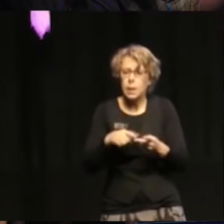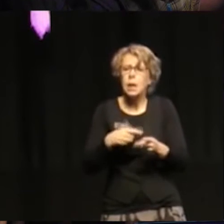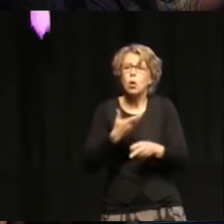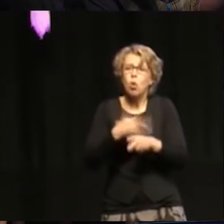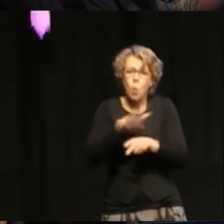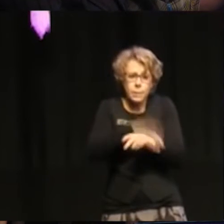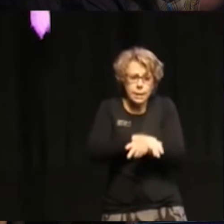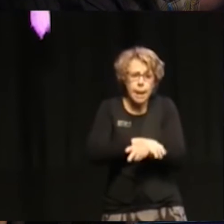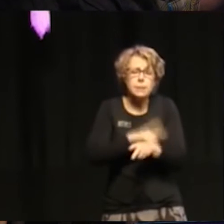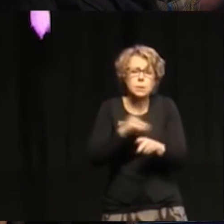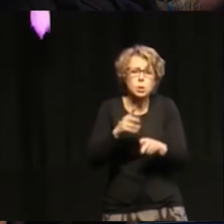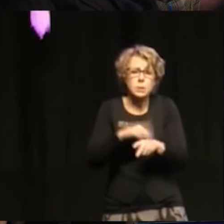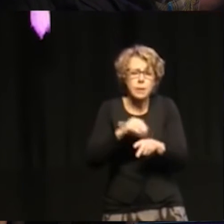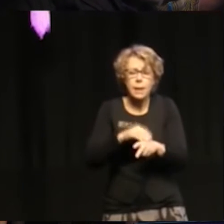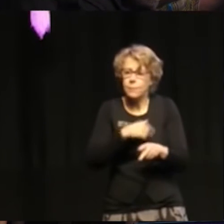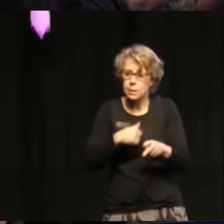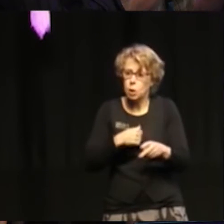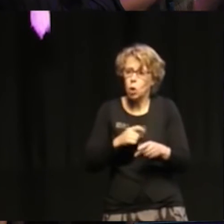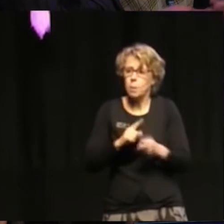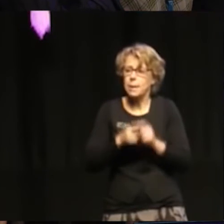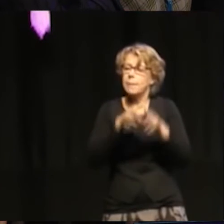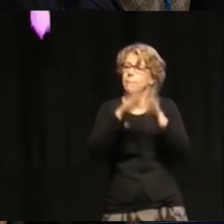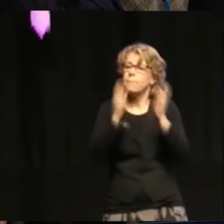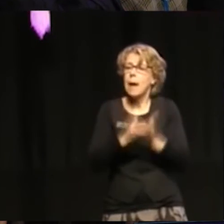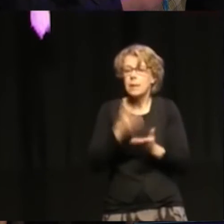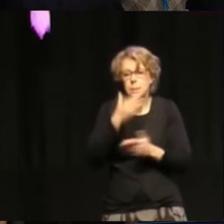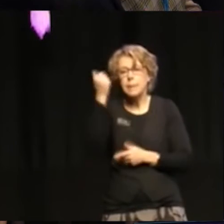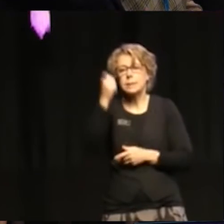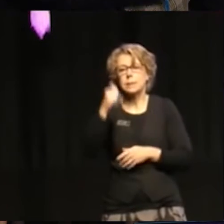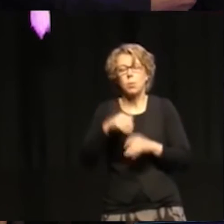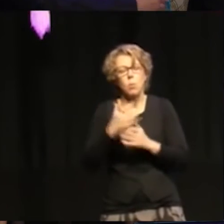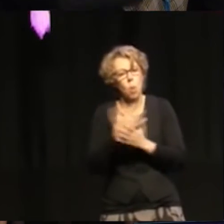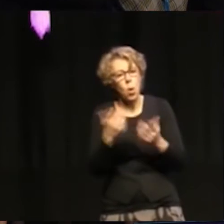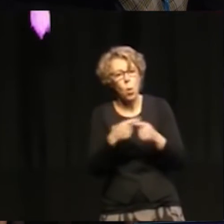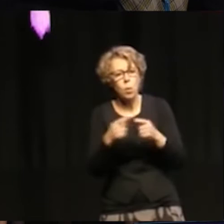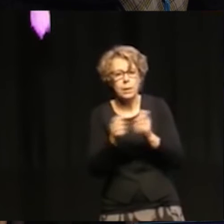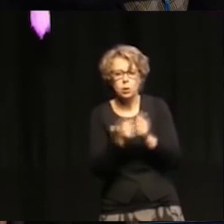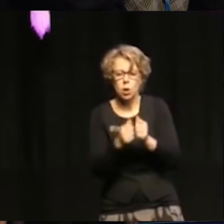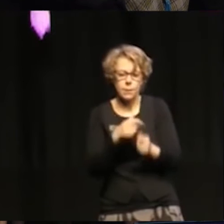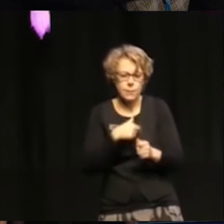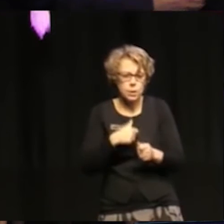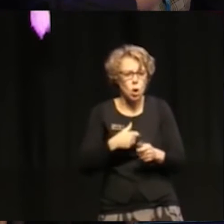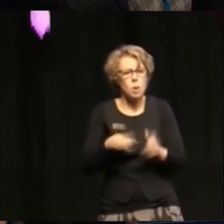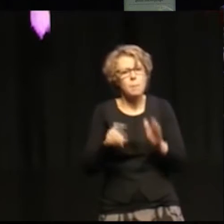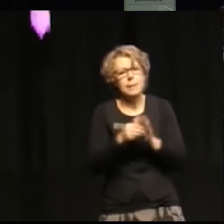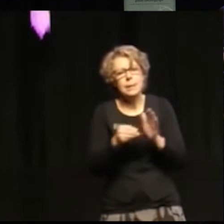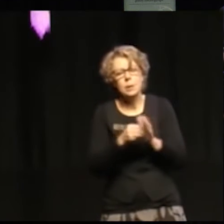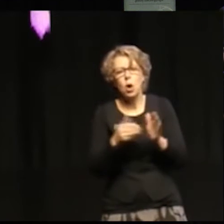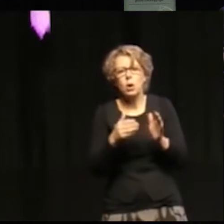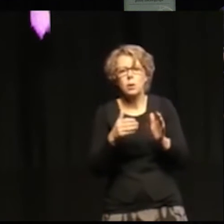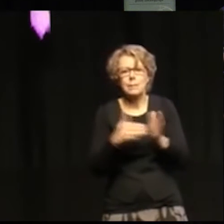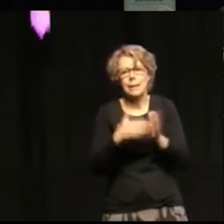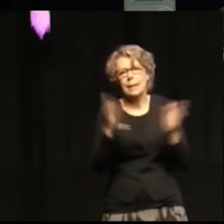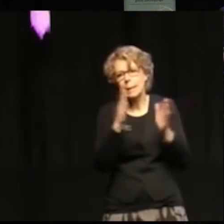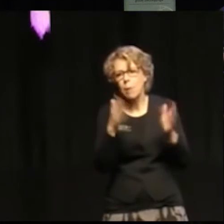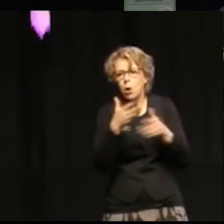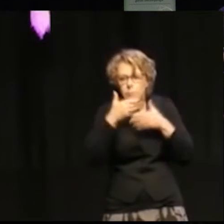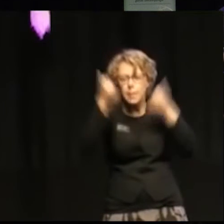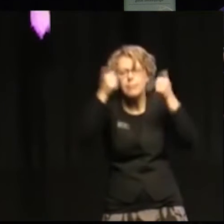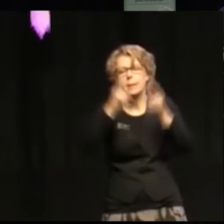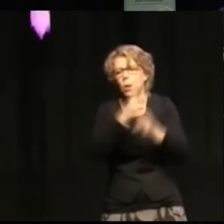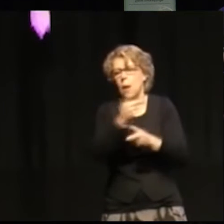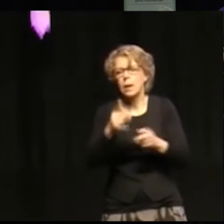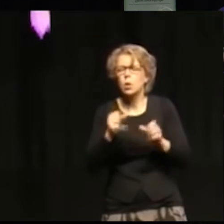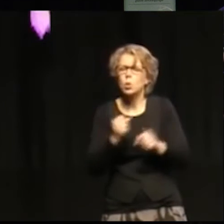att Sverige ska kunna vara. Vi ska ju vara världsbäst på väldigt många saker nu då vi ska bidra till klimatförbättringar och liknande. Hur